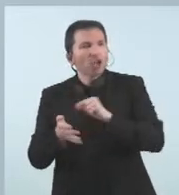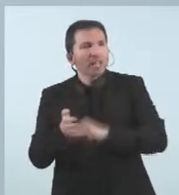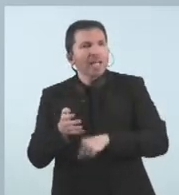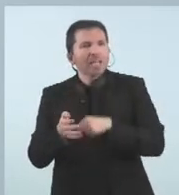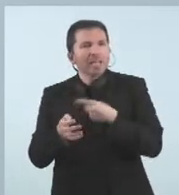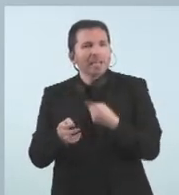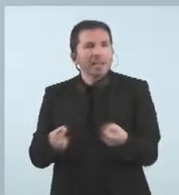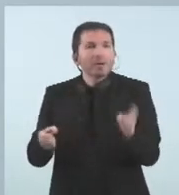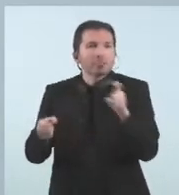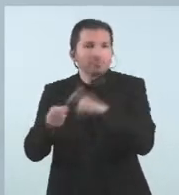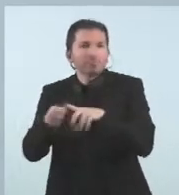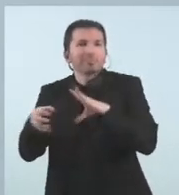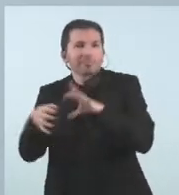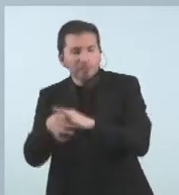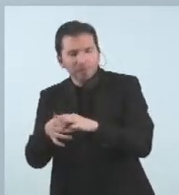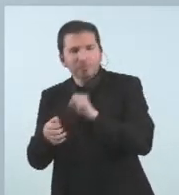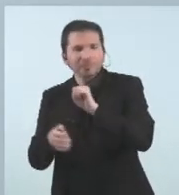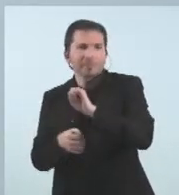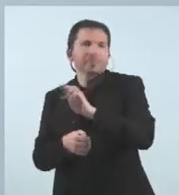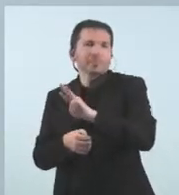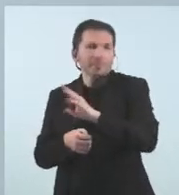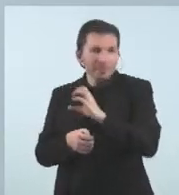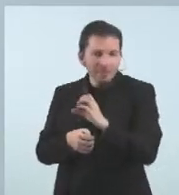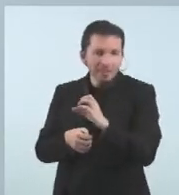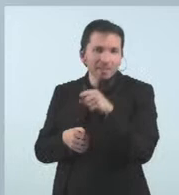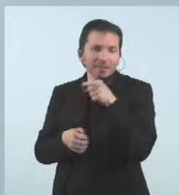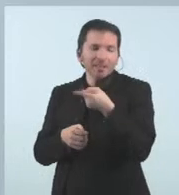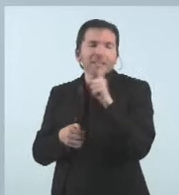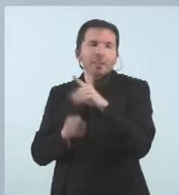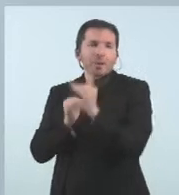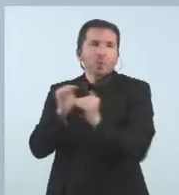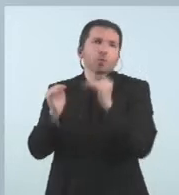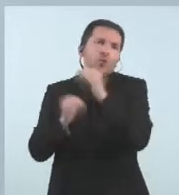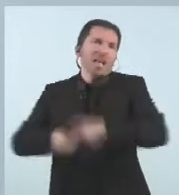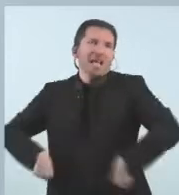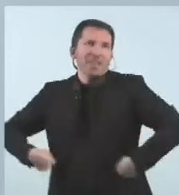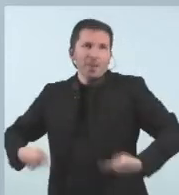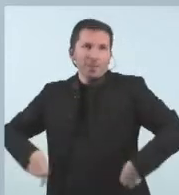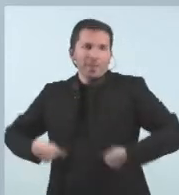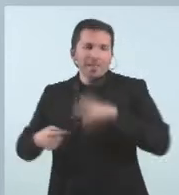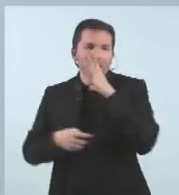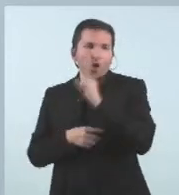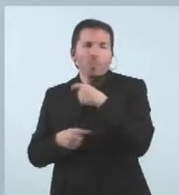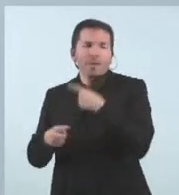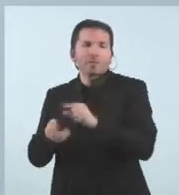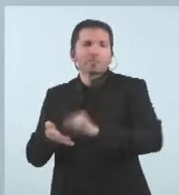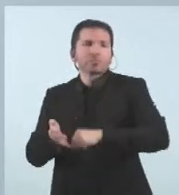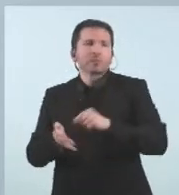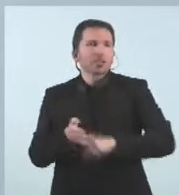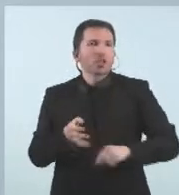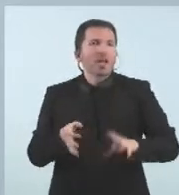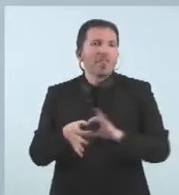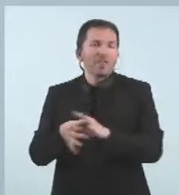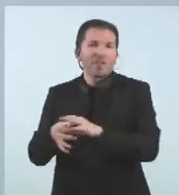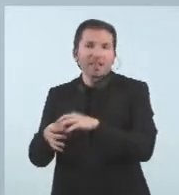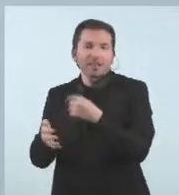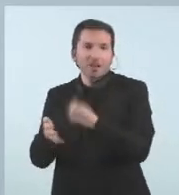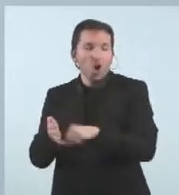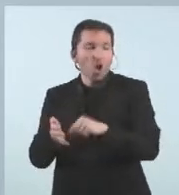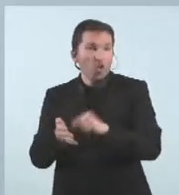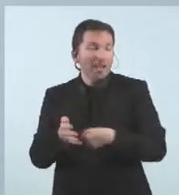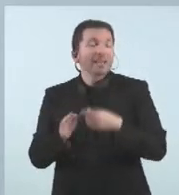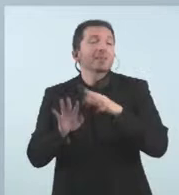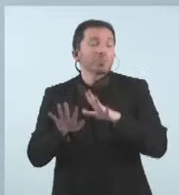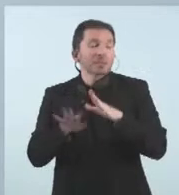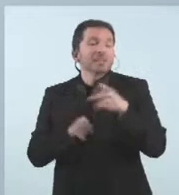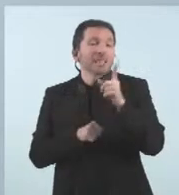també directament a l'IPC, és a dir, que també ens fa pujar les despeses corrents que té el govern associades amb diferents contractes. Tindrà un